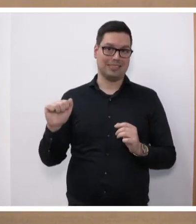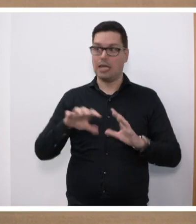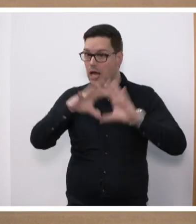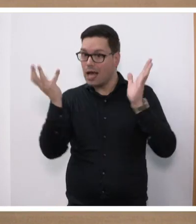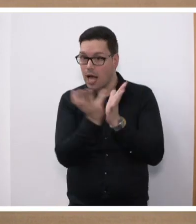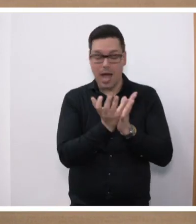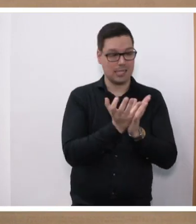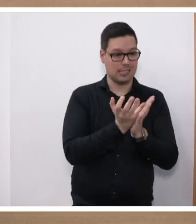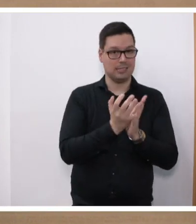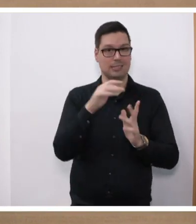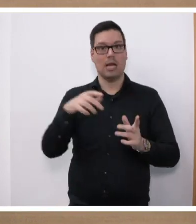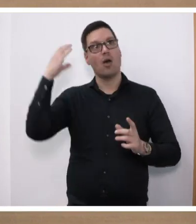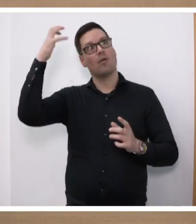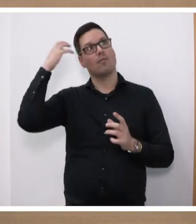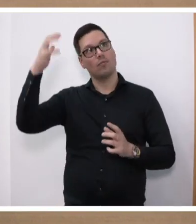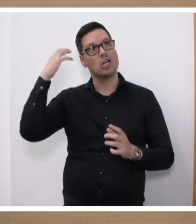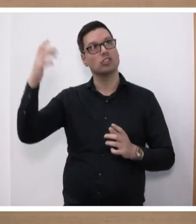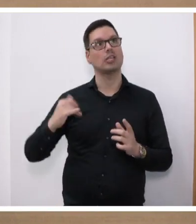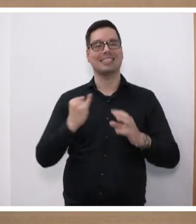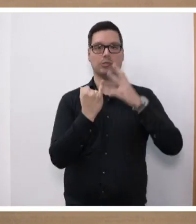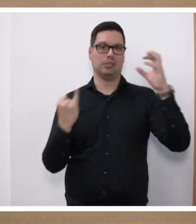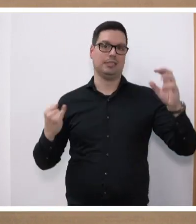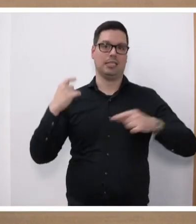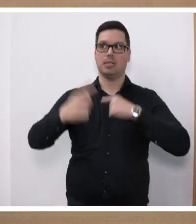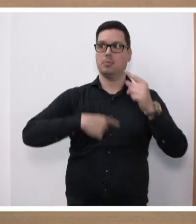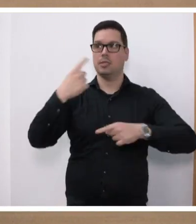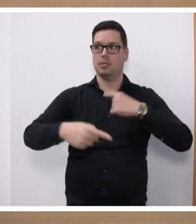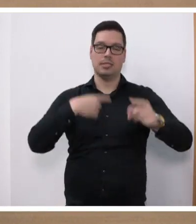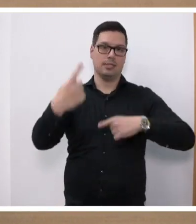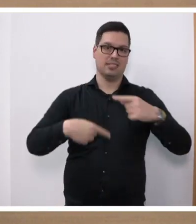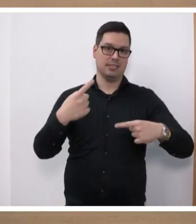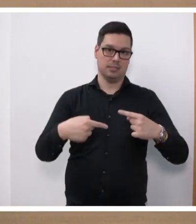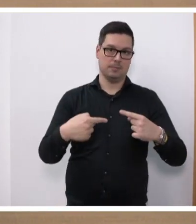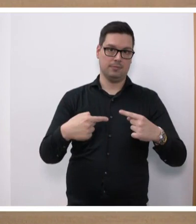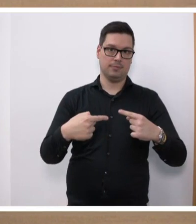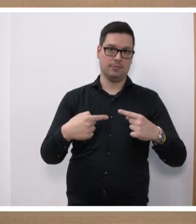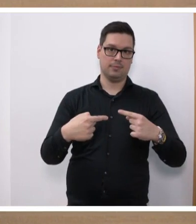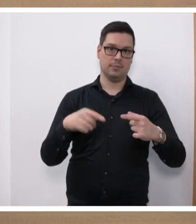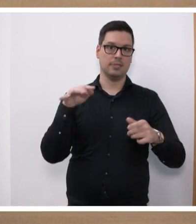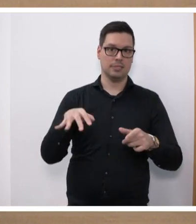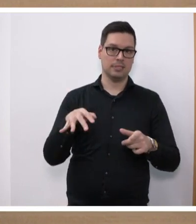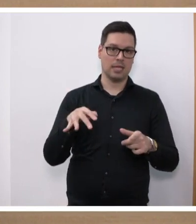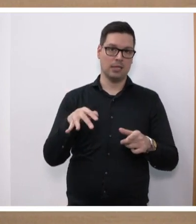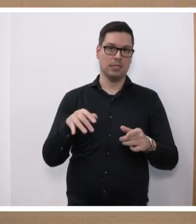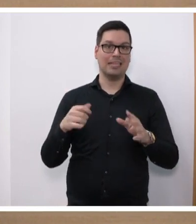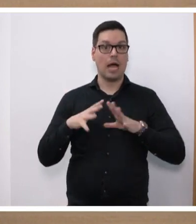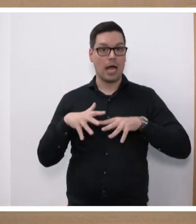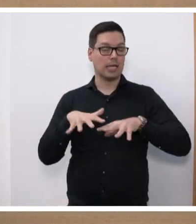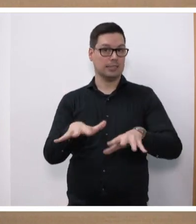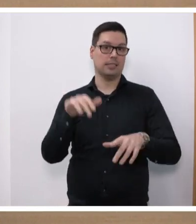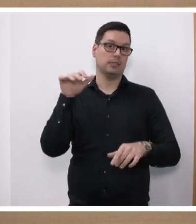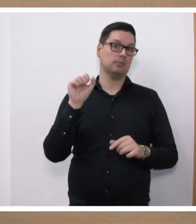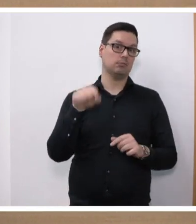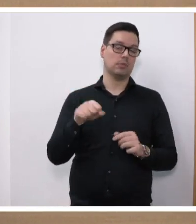Vorstellung haben, Wasserstoff in ihren industriellen Prozessen und Unternehmensprozessen einsetzen zu können. Wir gehen